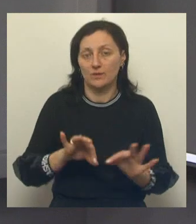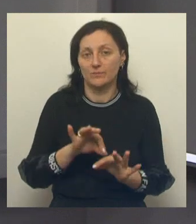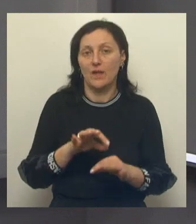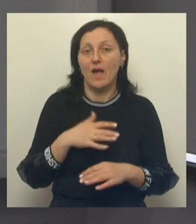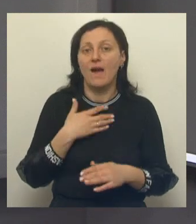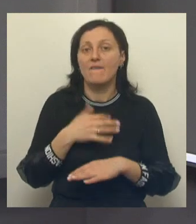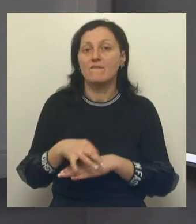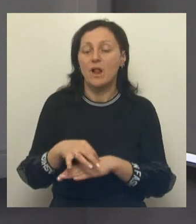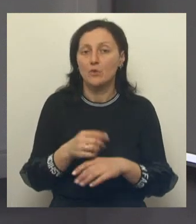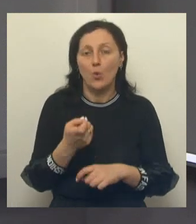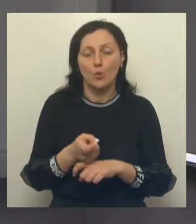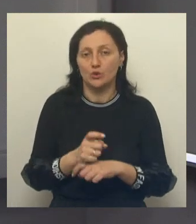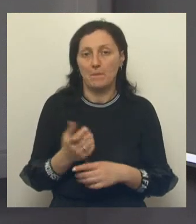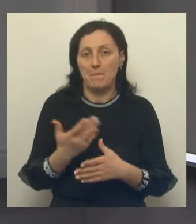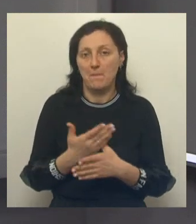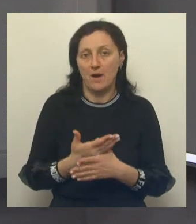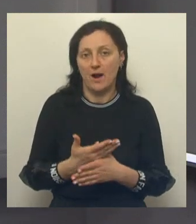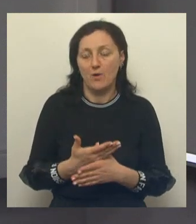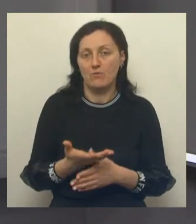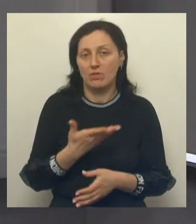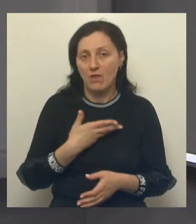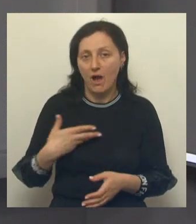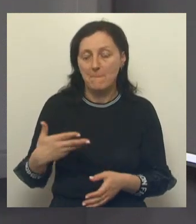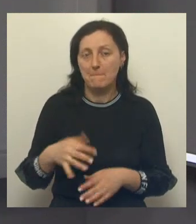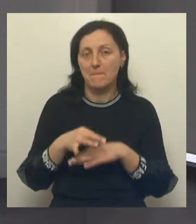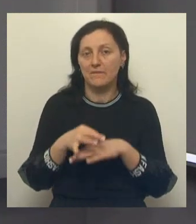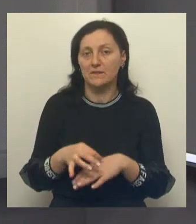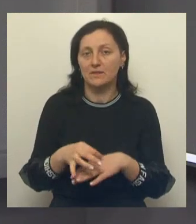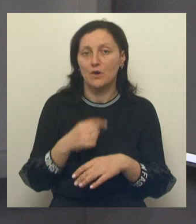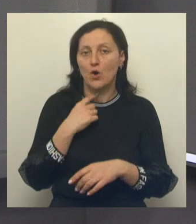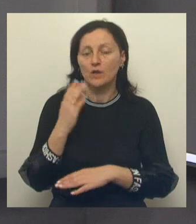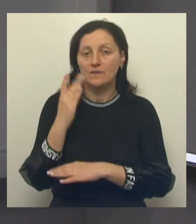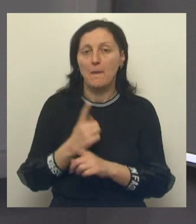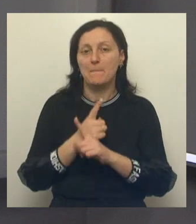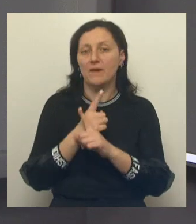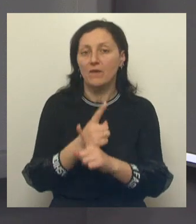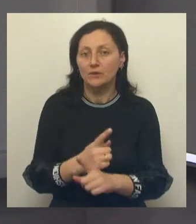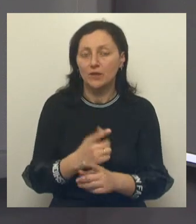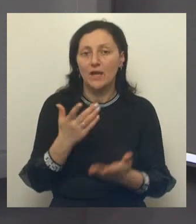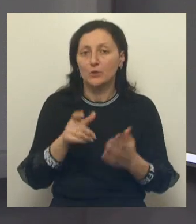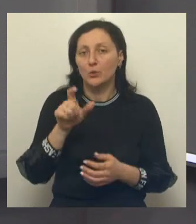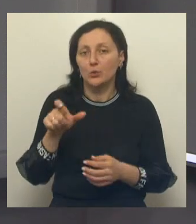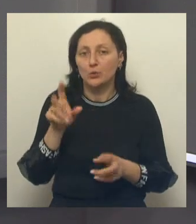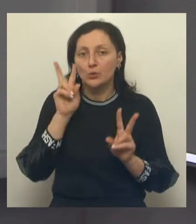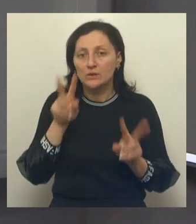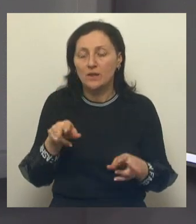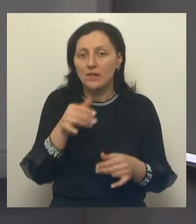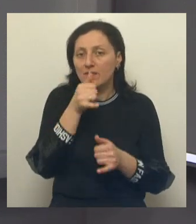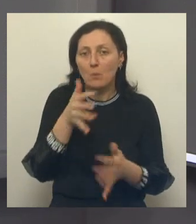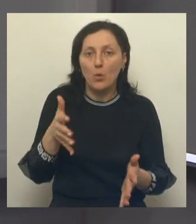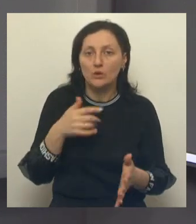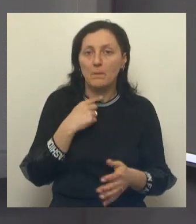Волонтеры очень помогают нам в проведении голосования, сопровождении. То есть если люди не могут проголосовать у себя